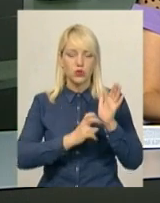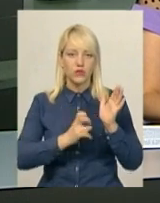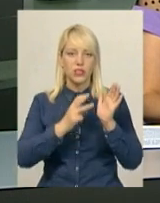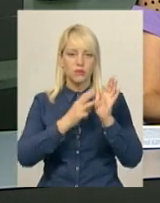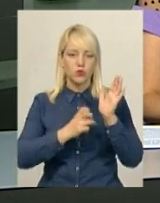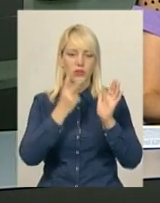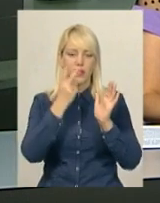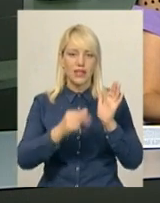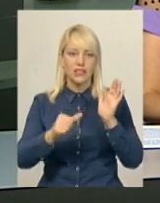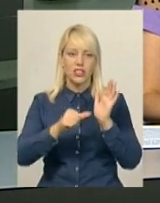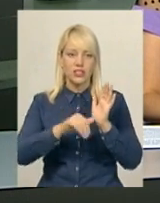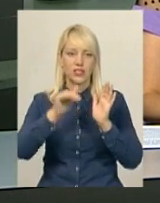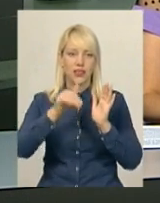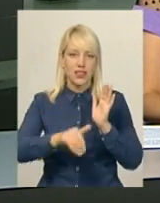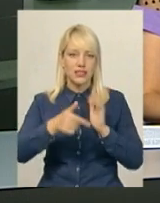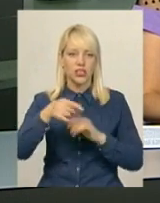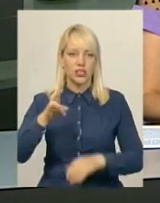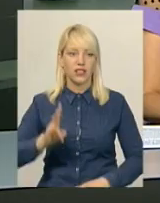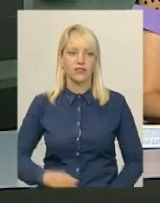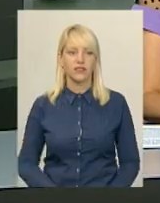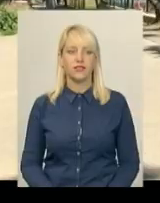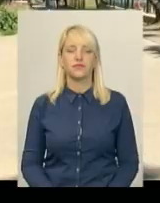гривень. Детальніше у сюжеті Наталі Сідової.